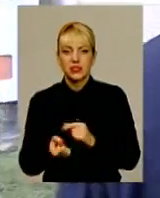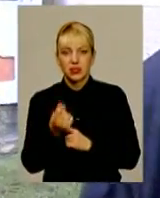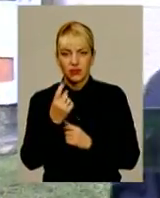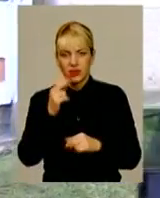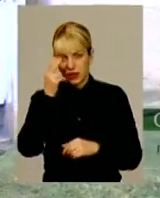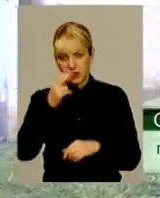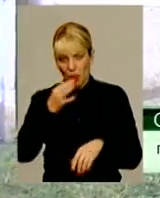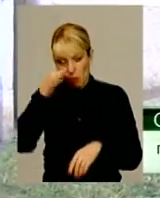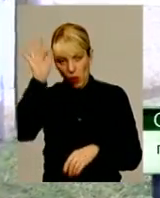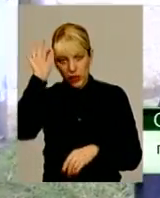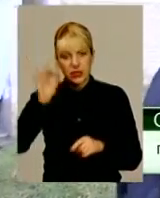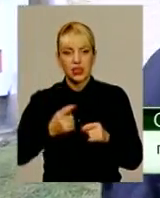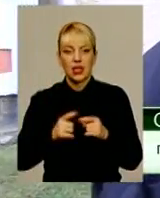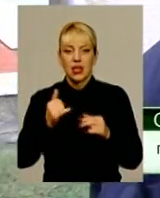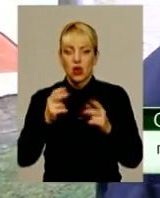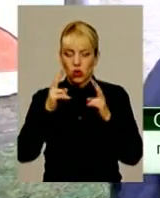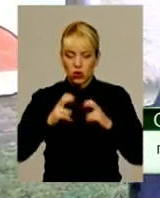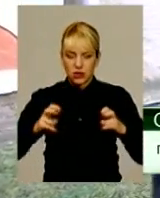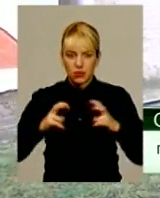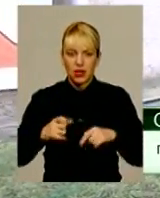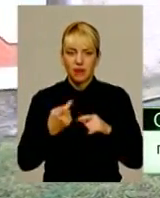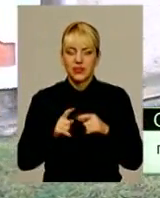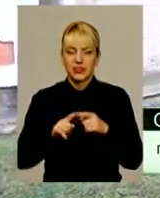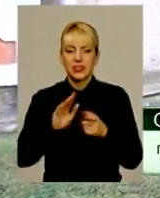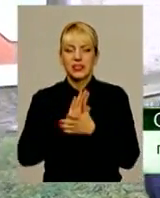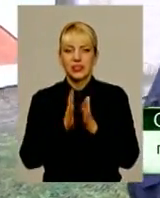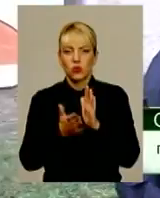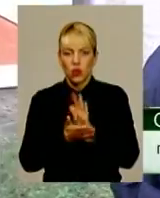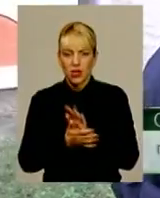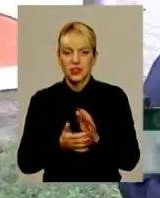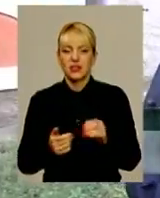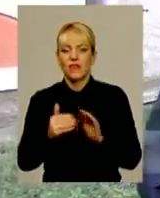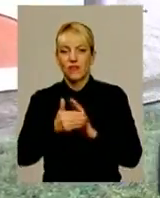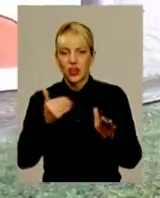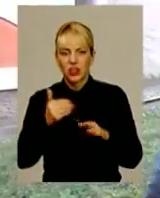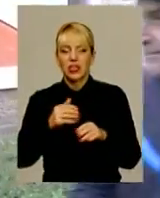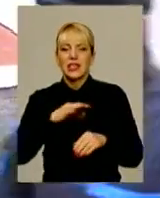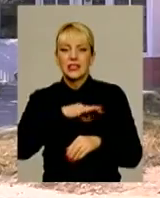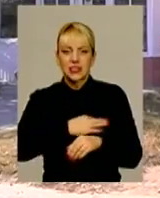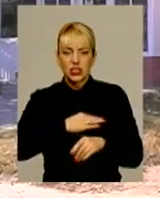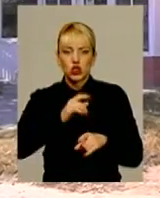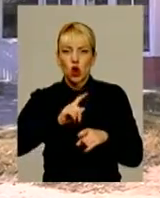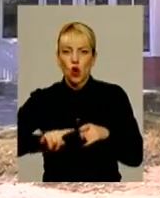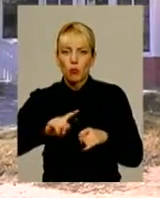Розбираємося в даній ситуації, поки що так. Викликали слідшу оперативну групу. Будемо розбиратися.